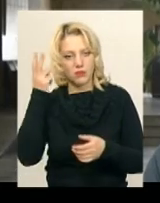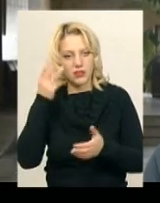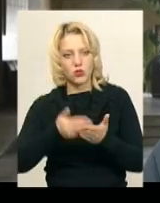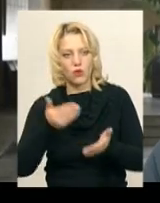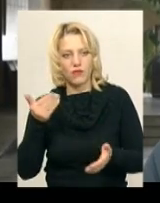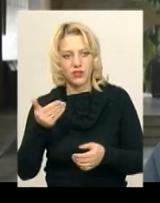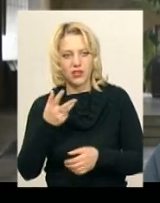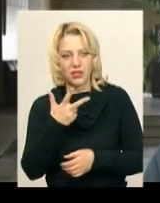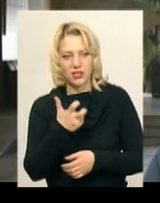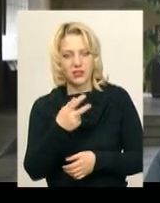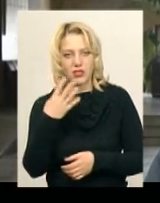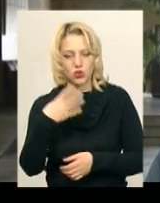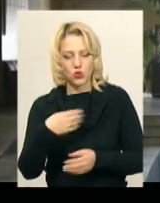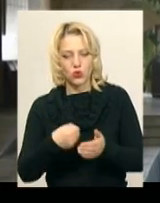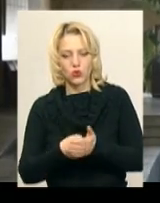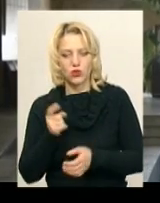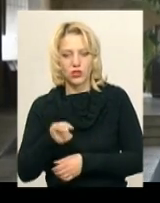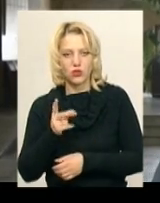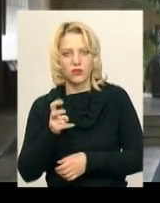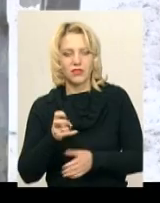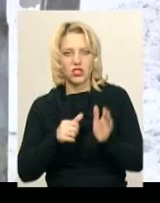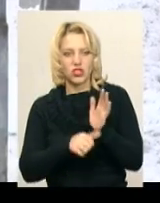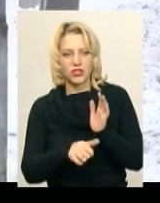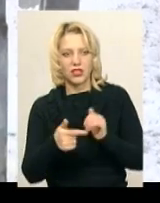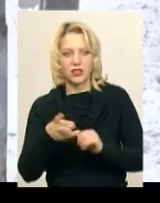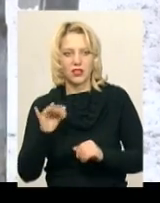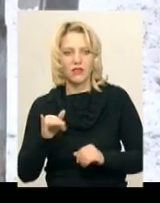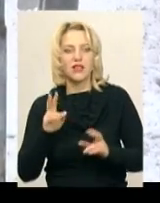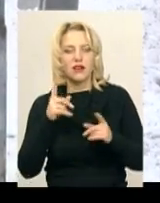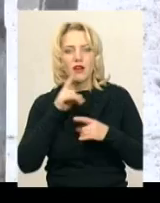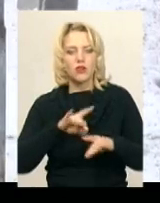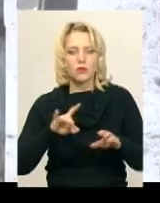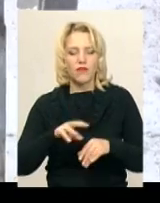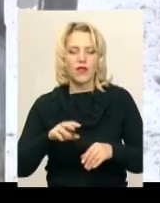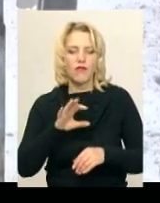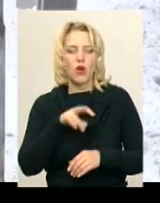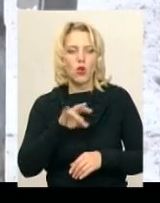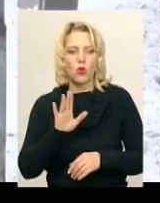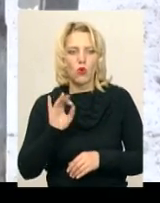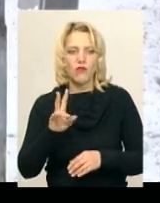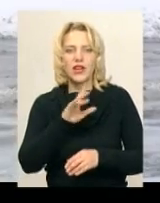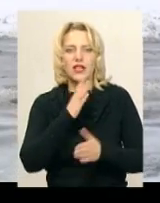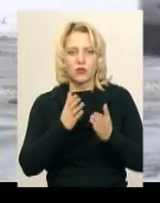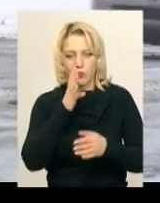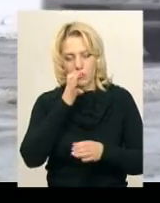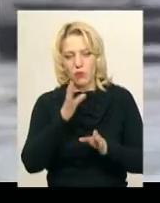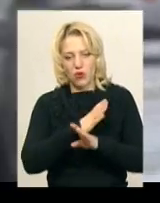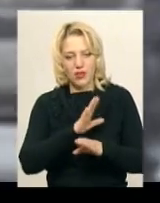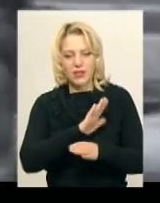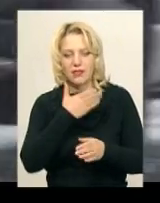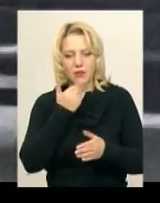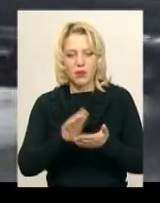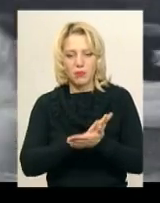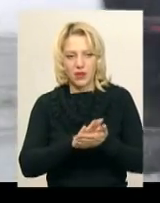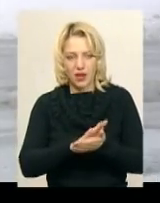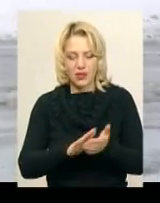340 до 1260 гривень. Як розповів Олександр Луков, за дому негоди, за неприбирання прилеглих територій було складено 52